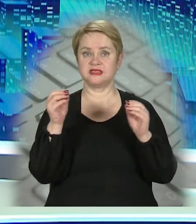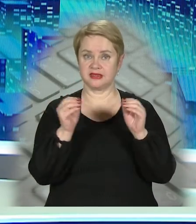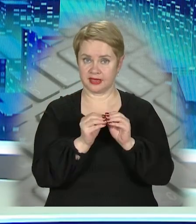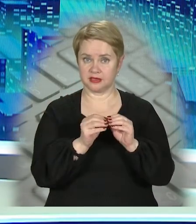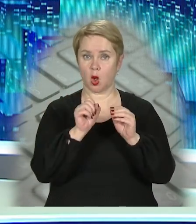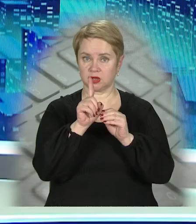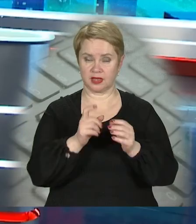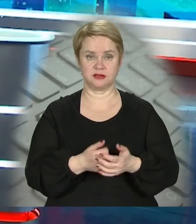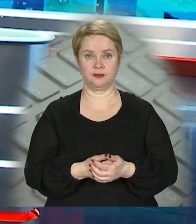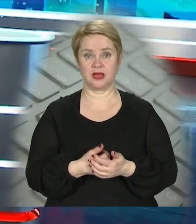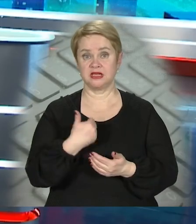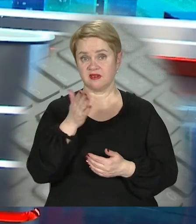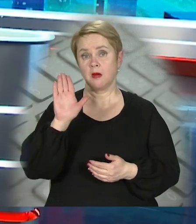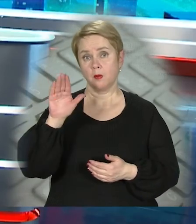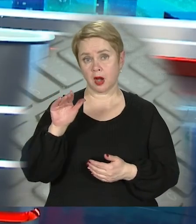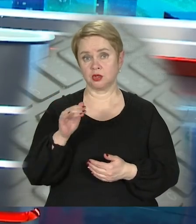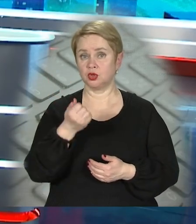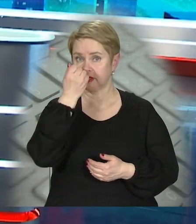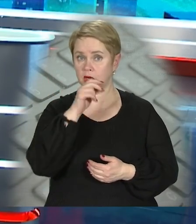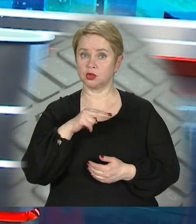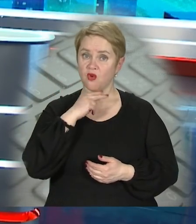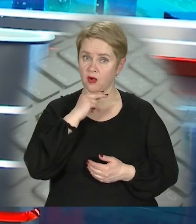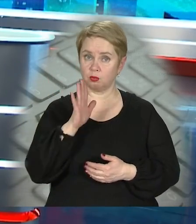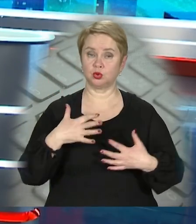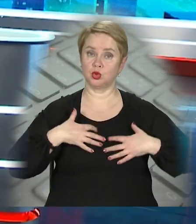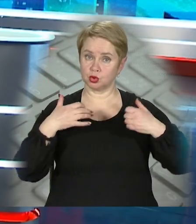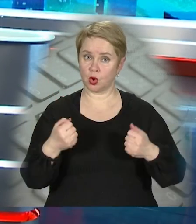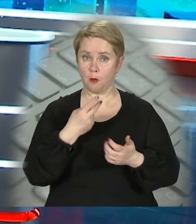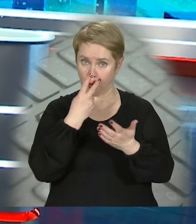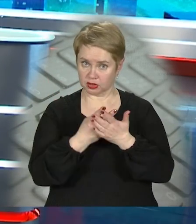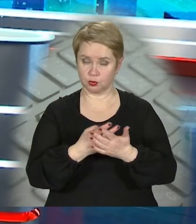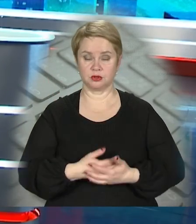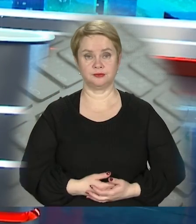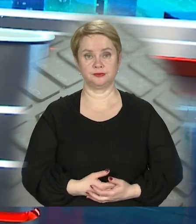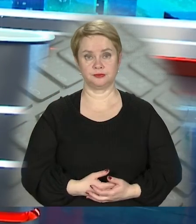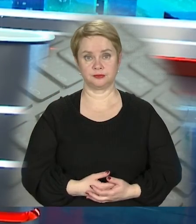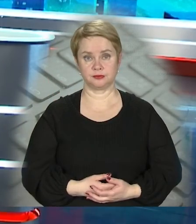210 11. Я ж з вами прощаюся, дякую за увагу. Будьте здорові, побачимось.